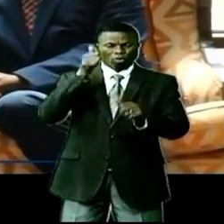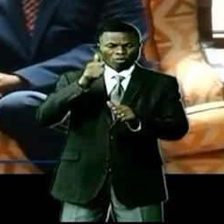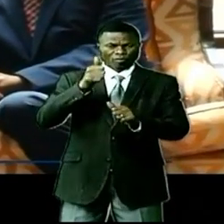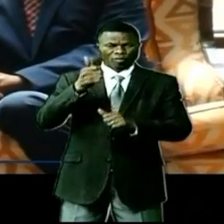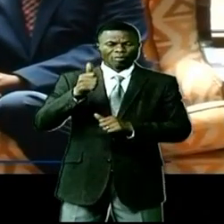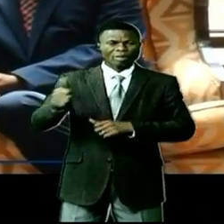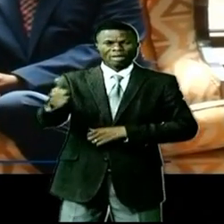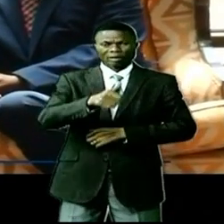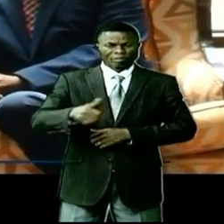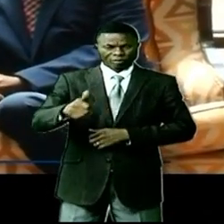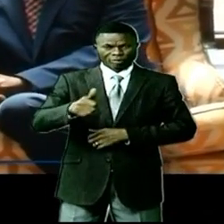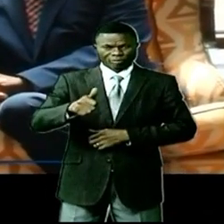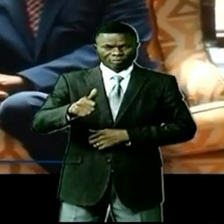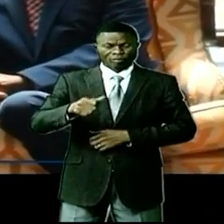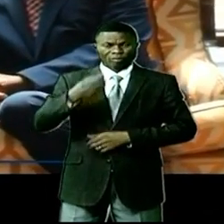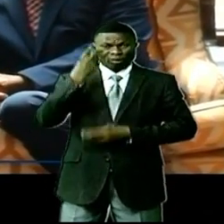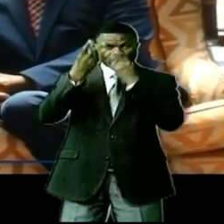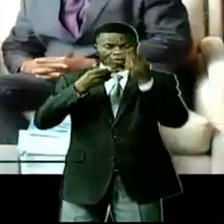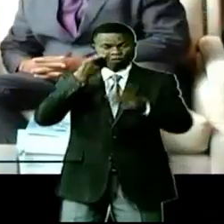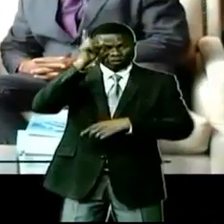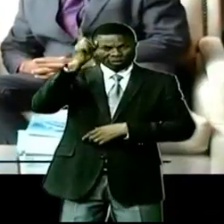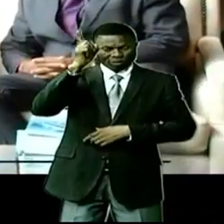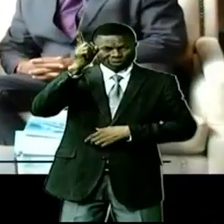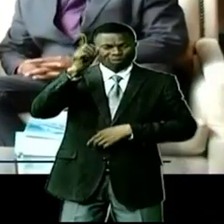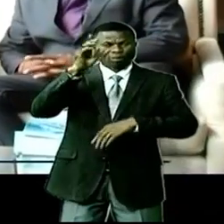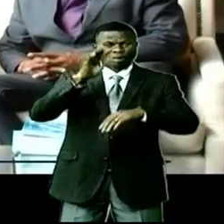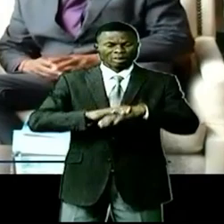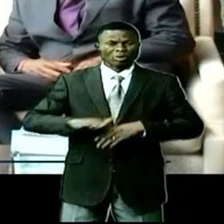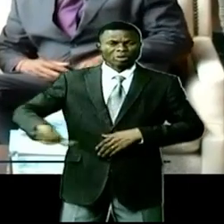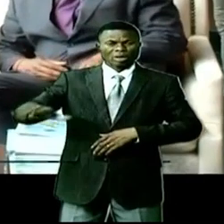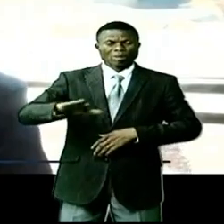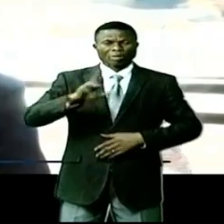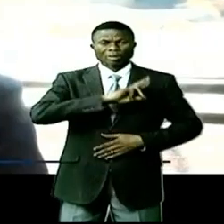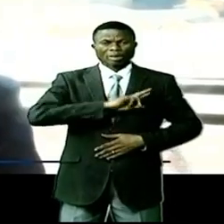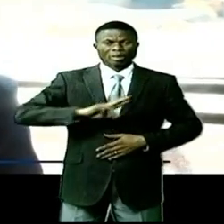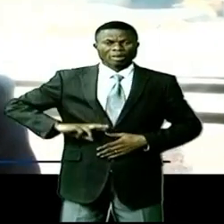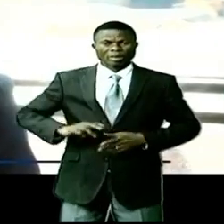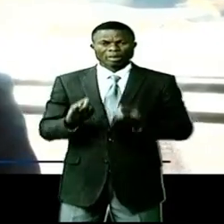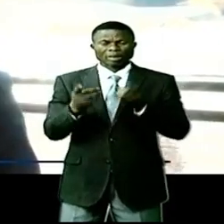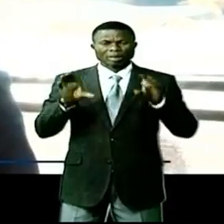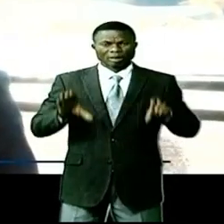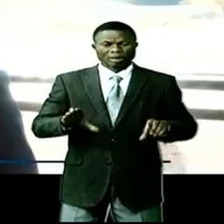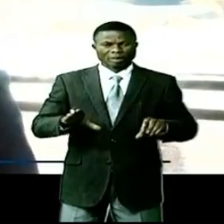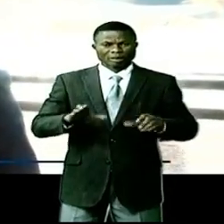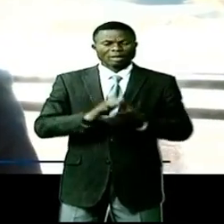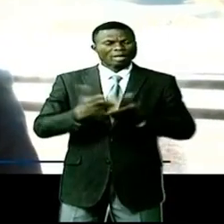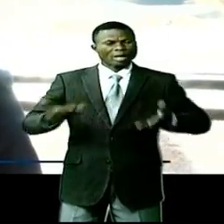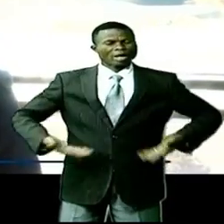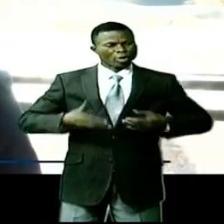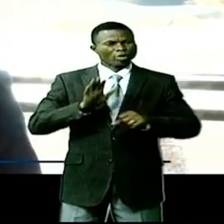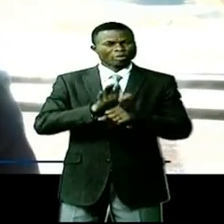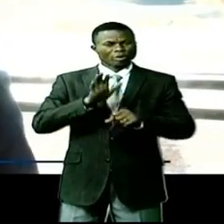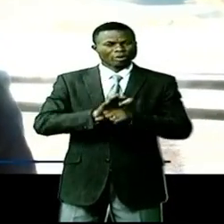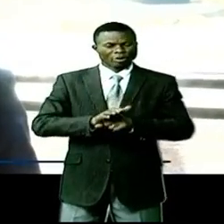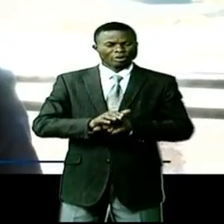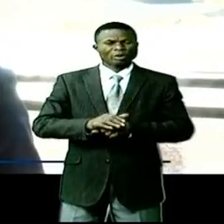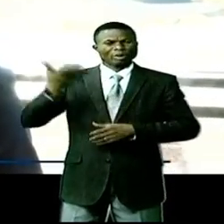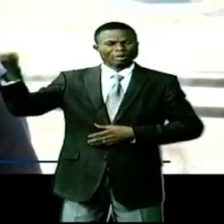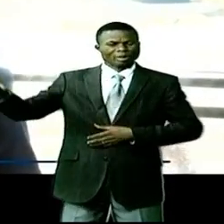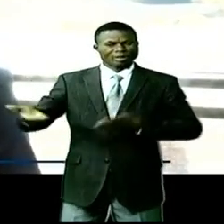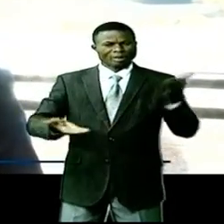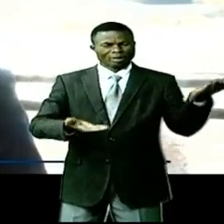'est également sa première visite officielle en République démocratique du Congo. Il se dit honoré par l'accueil.